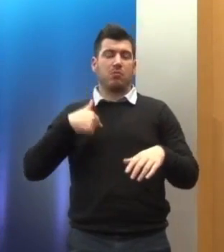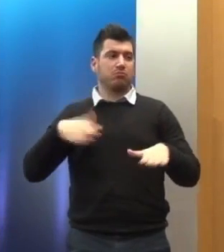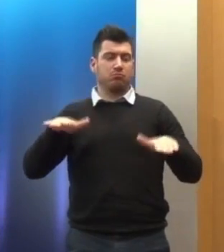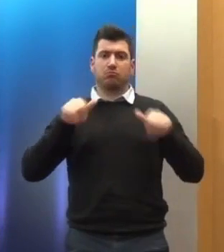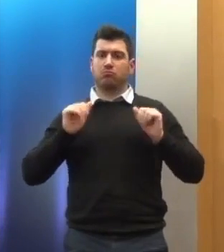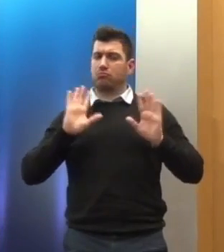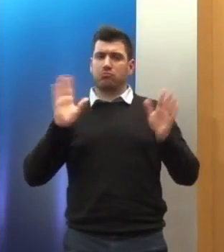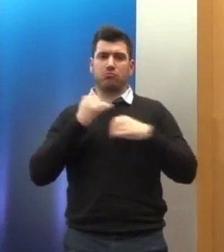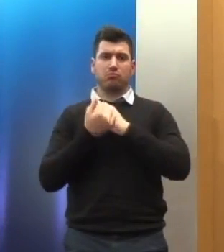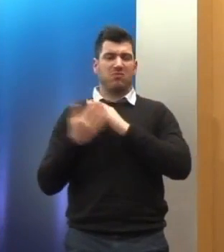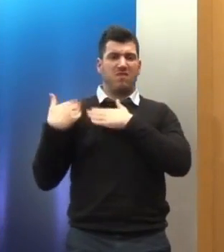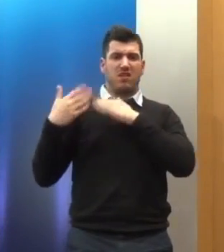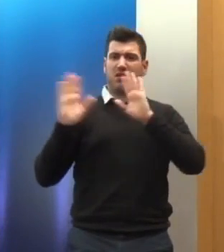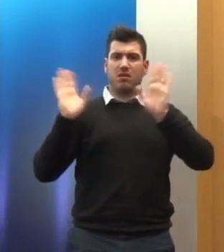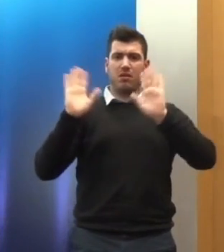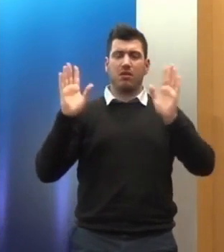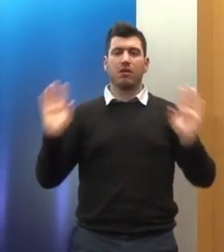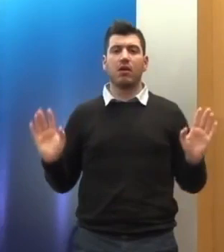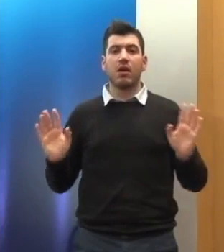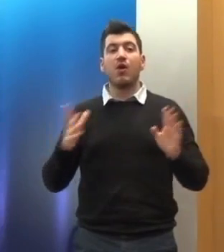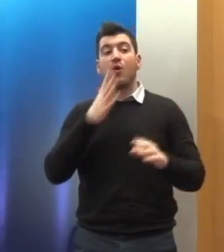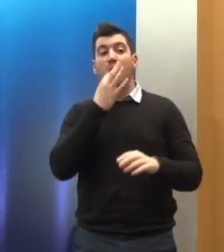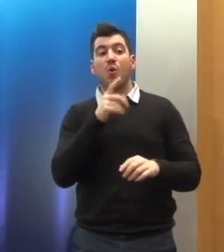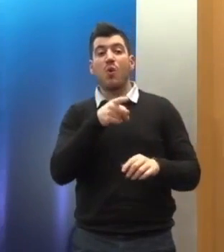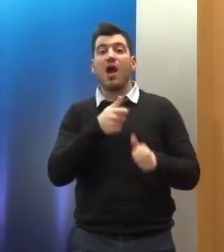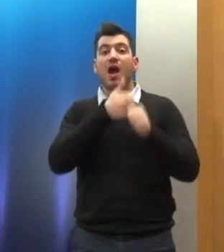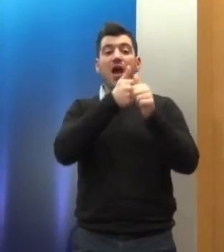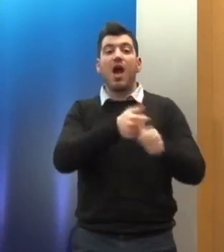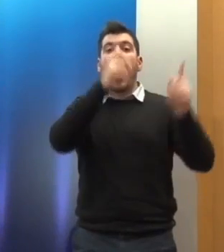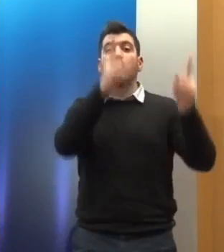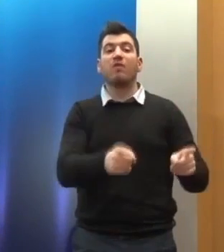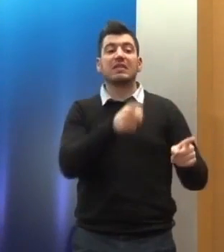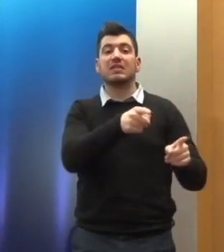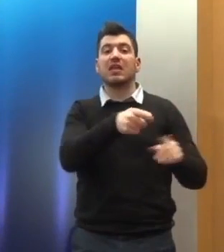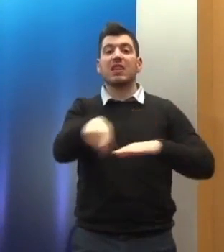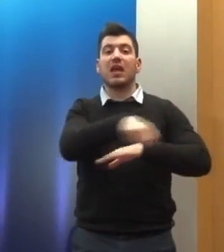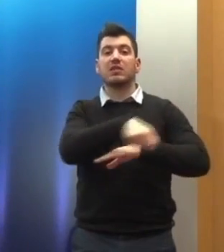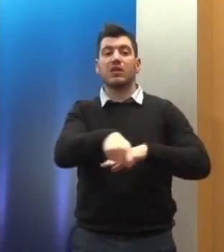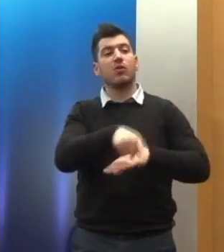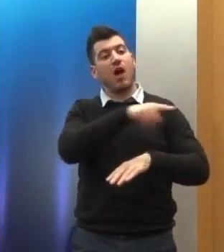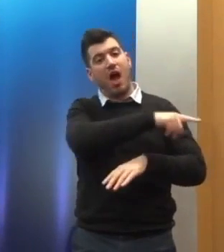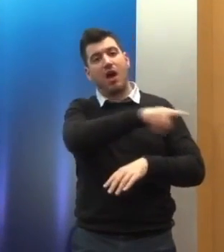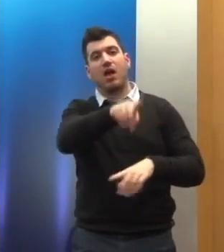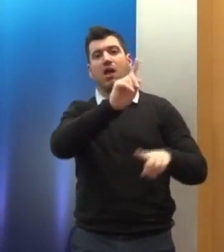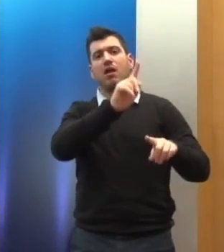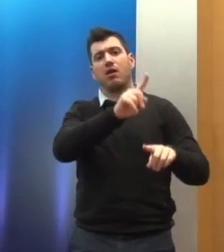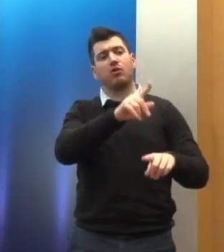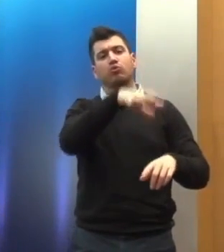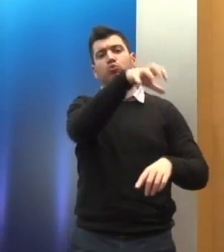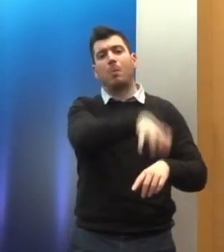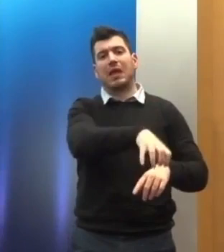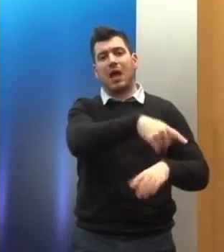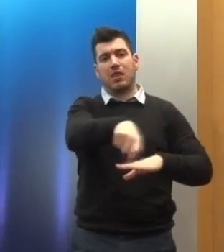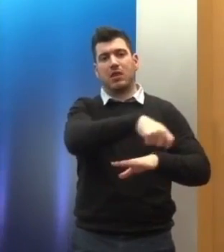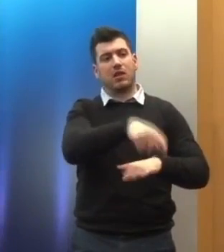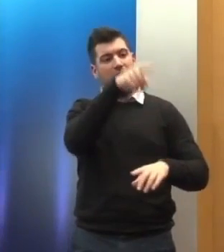προχωρήσει στην κατουσίαν εξέταση, δεδομένου ότι το θέμα της εκτέλεσης των αποφάσεων δικαστήριου είναι στην αρμοδιότητα της Επιτροπής Υπουργών. Κατά συνέπεια, η ελληνική πολιτεία